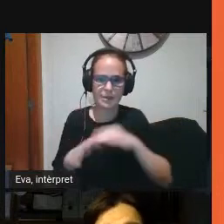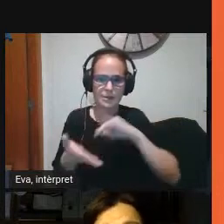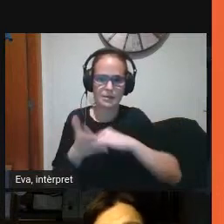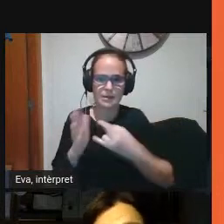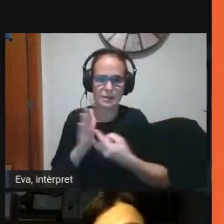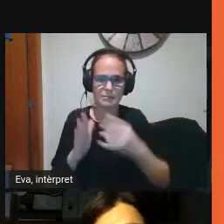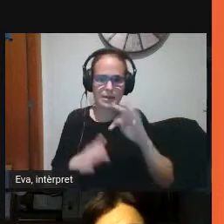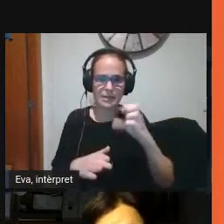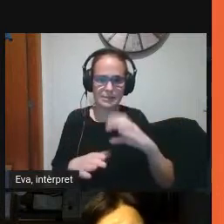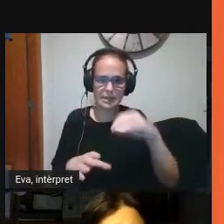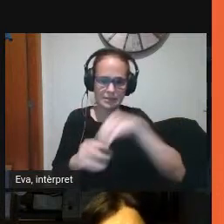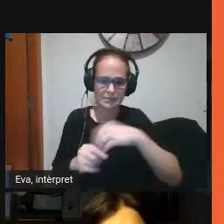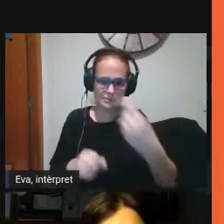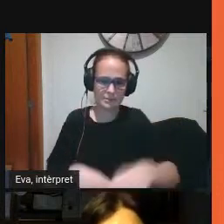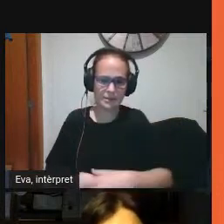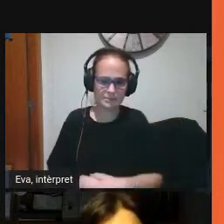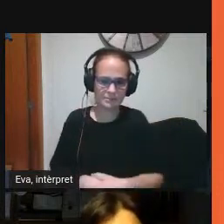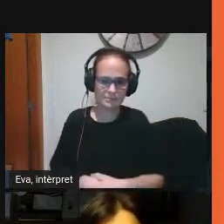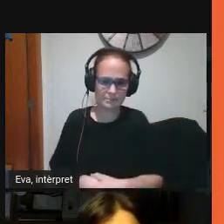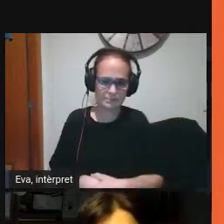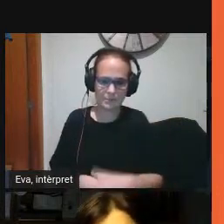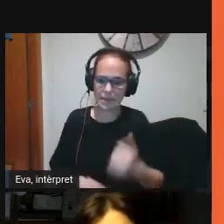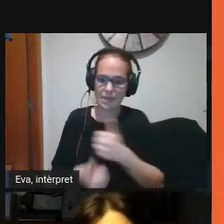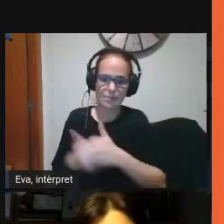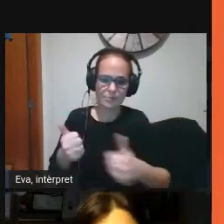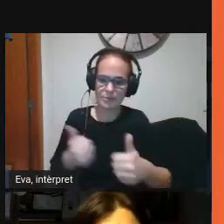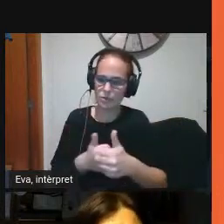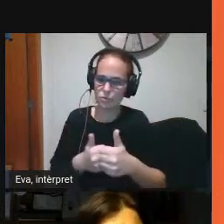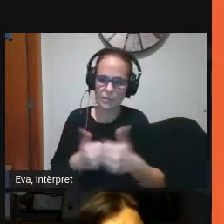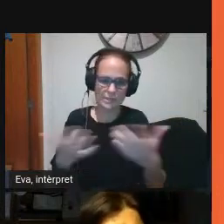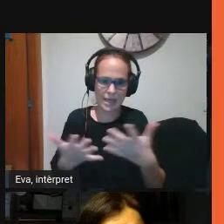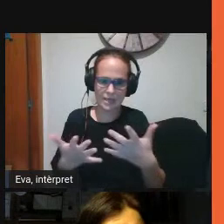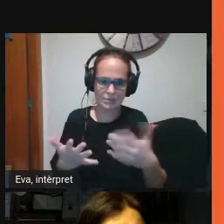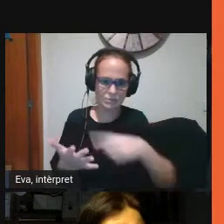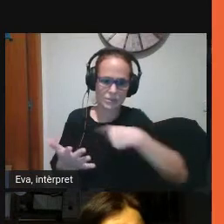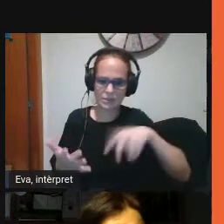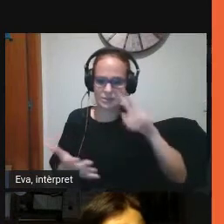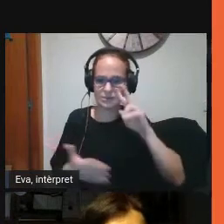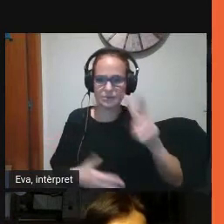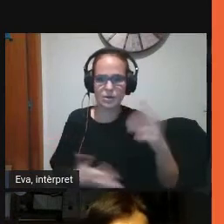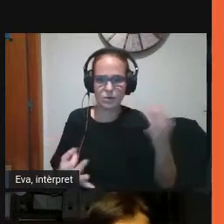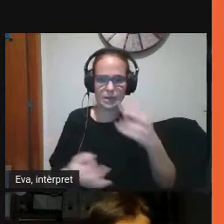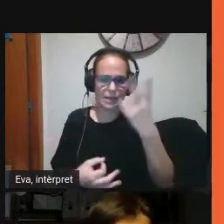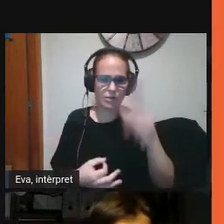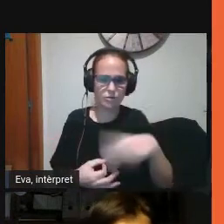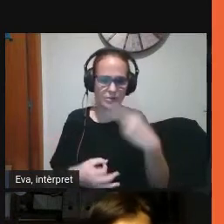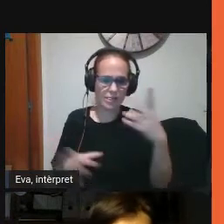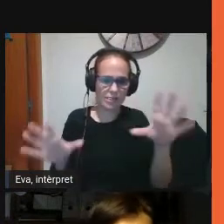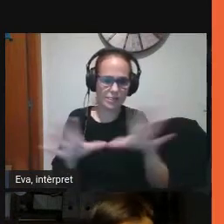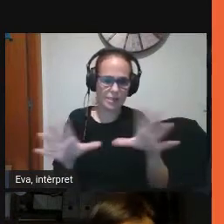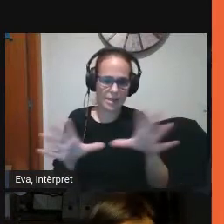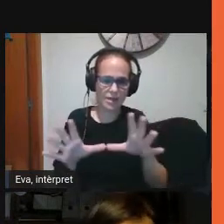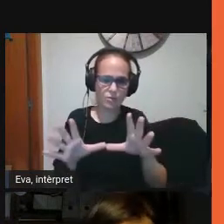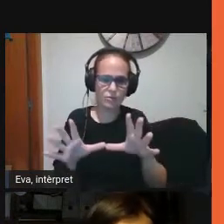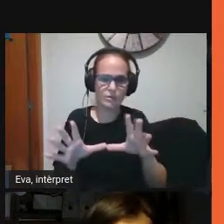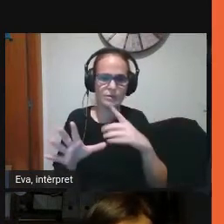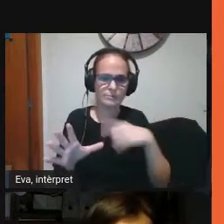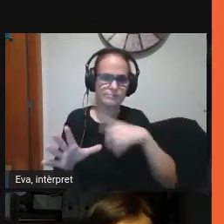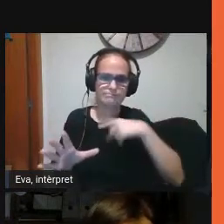TAC com a prioritats vam veure l'any 2010 que havíem de